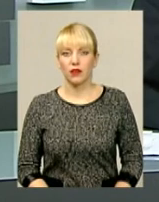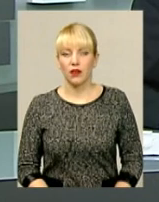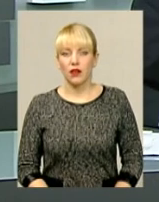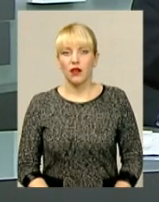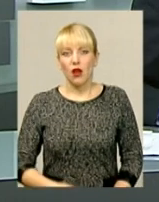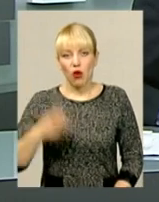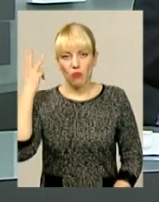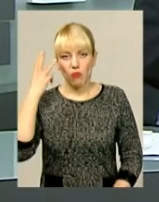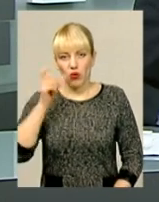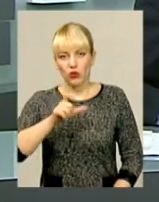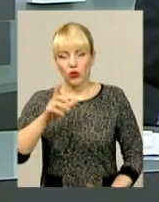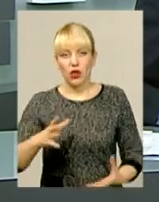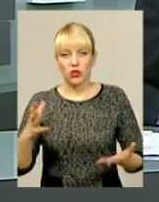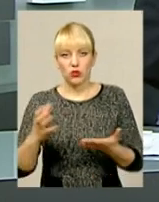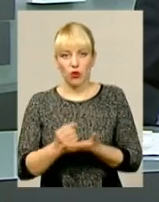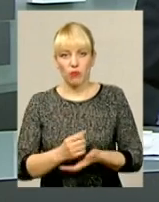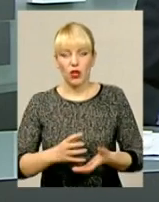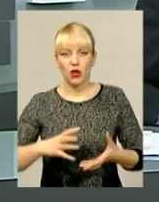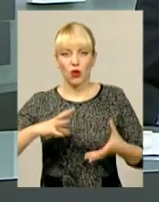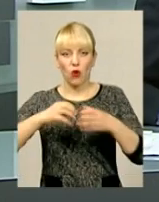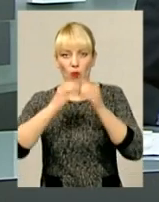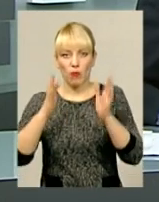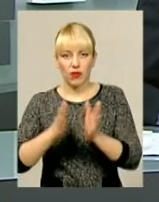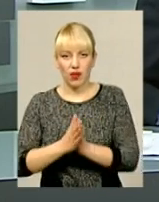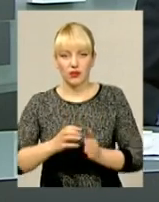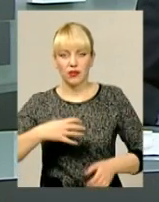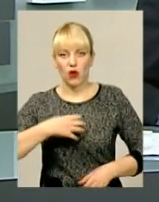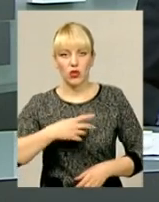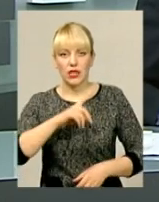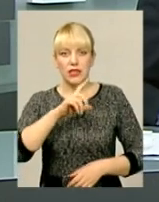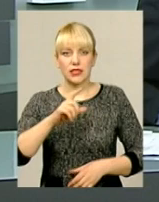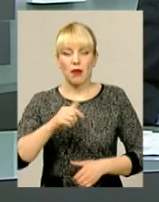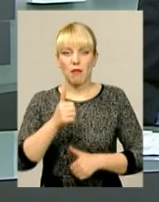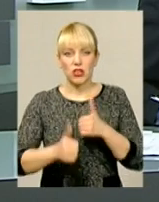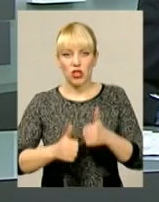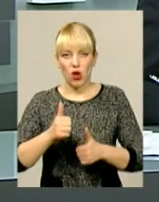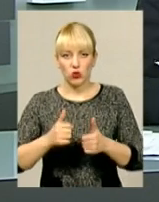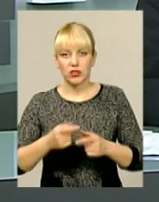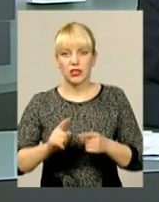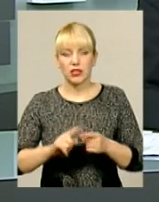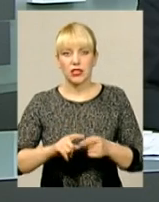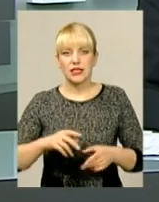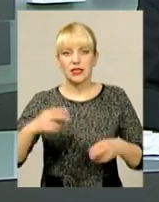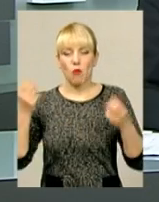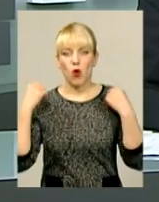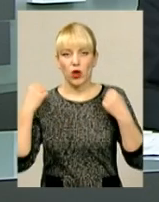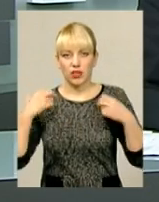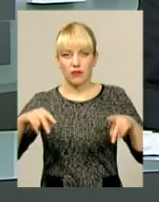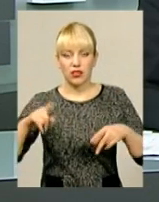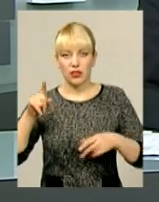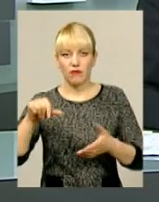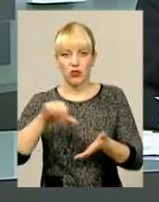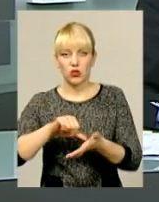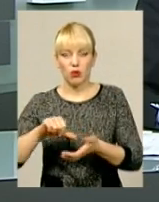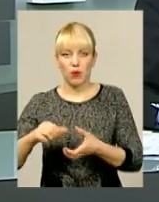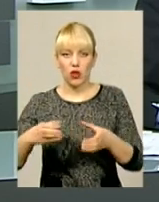Подоляни здобули комплект нагород на міжнародних змаганнях зі спортивно-бальних танців у Тернополі. Там від нашої області виступали колективи зі